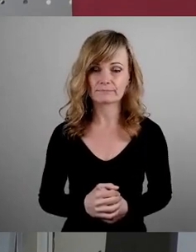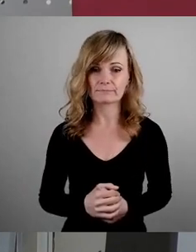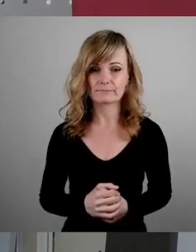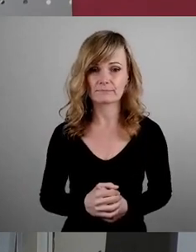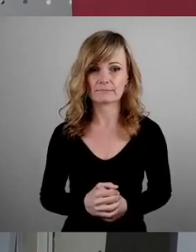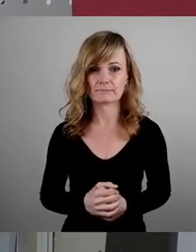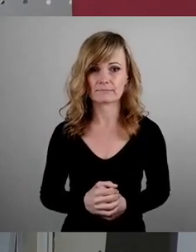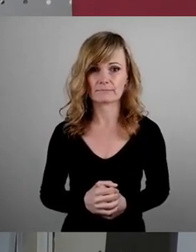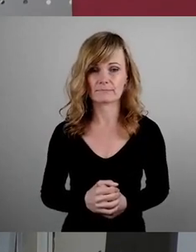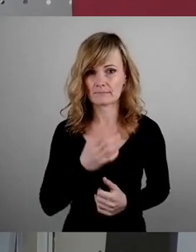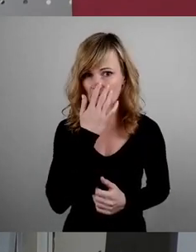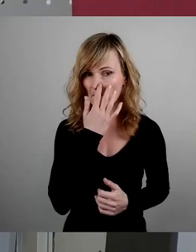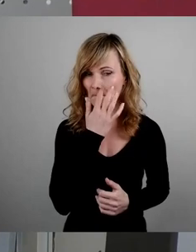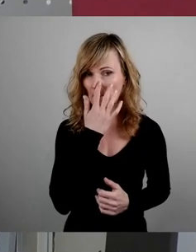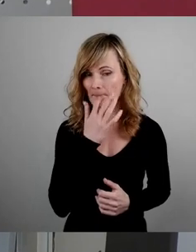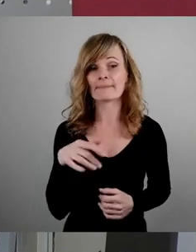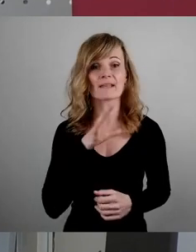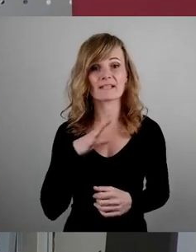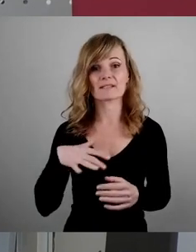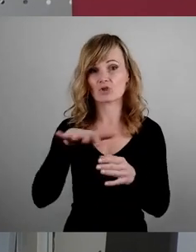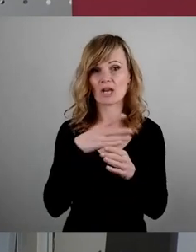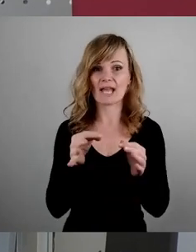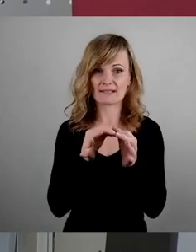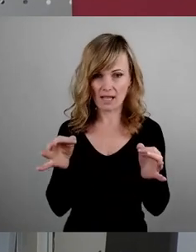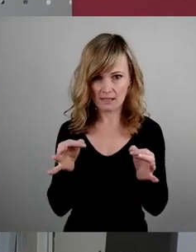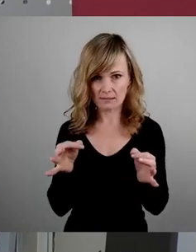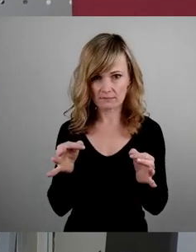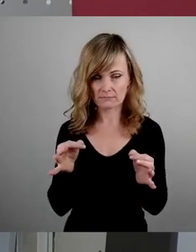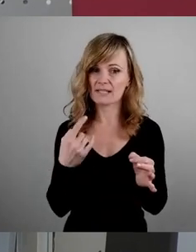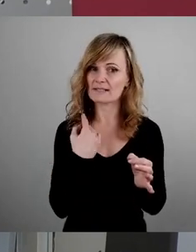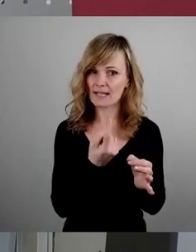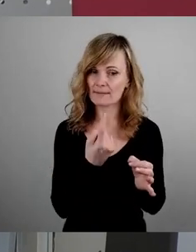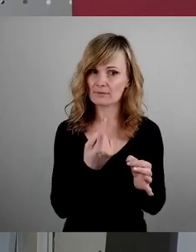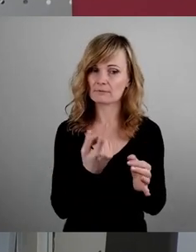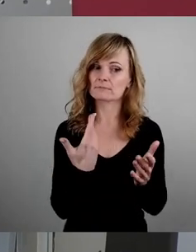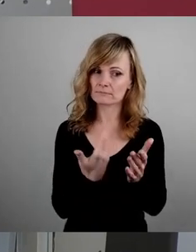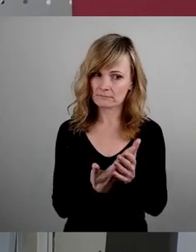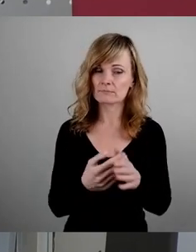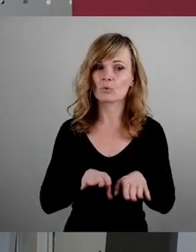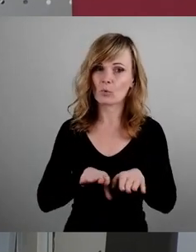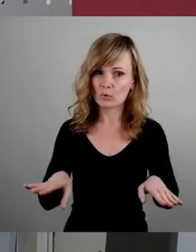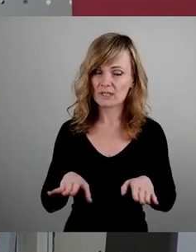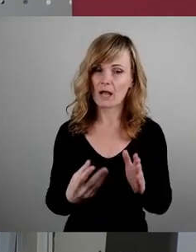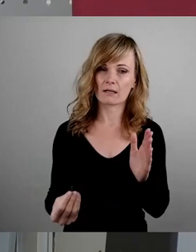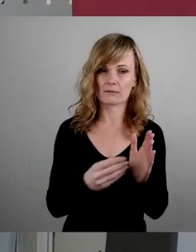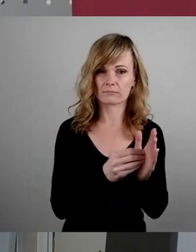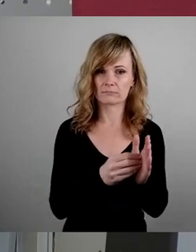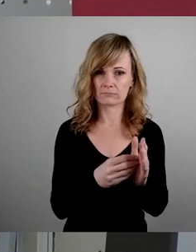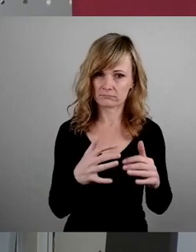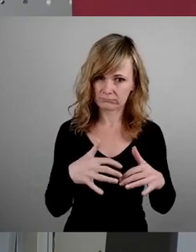Wie gesagt, der Sächsische Landtag hat die gesetzliche Grundlage dafür geschaffen, dass wir diese Entscheidung heute hier treffen können.